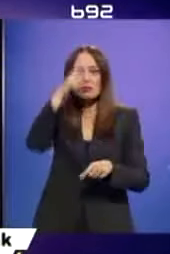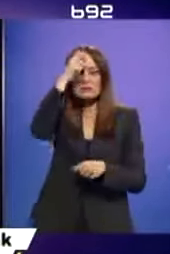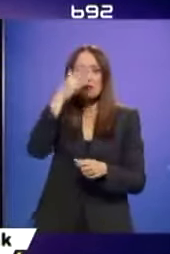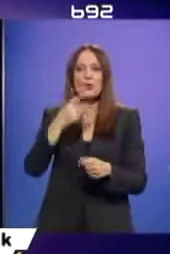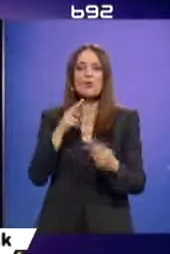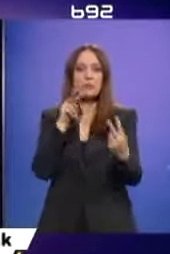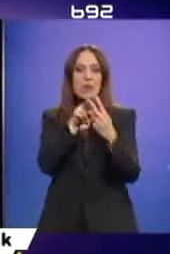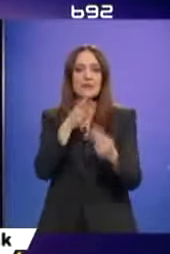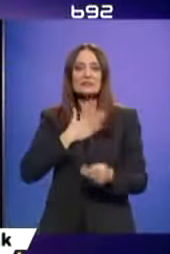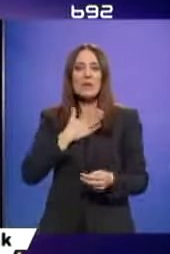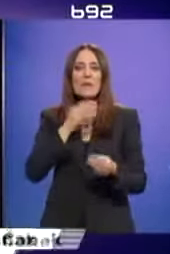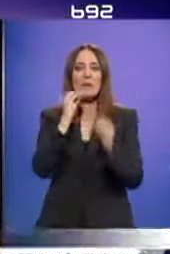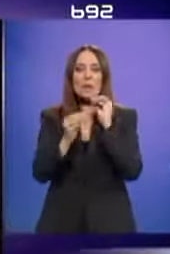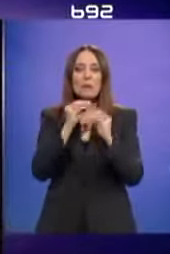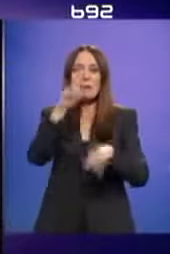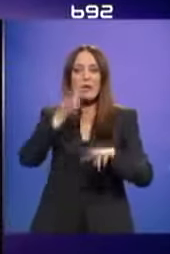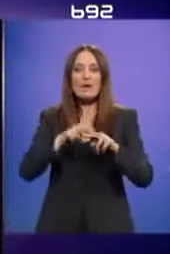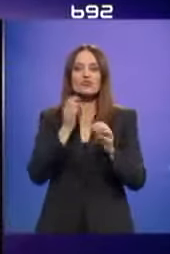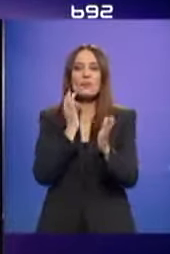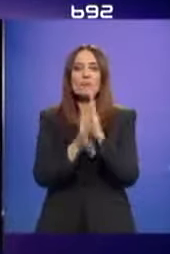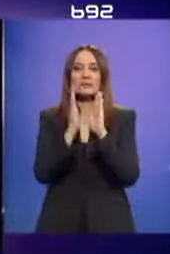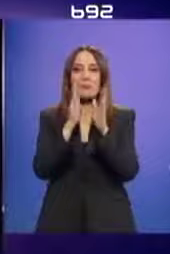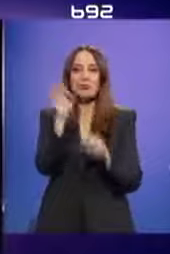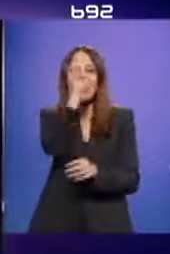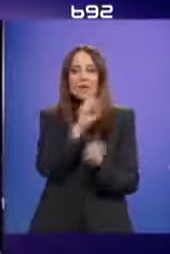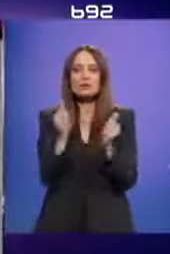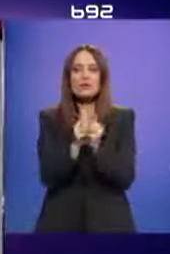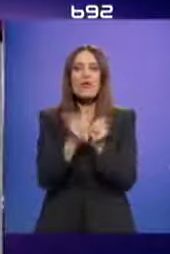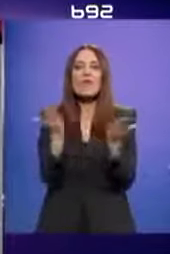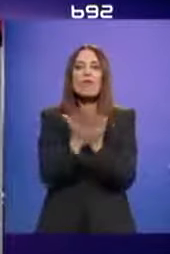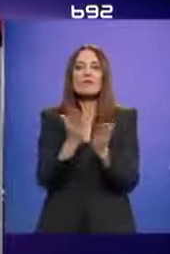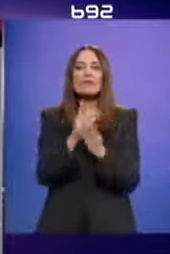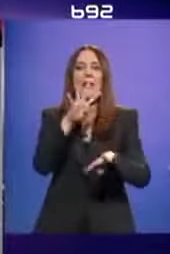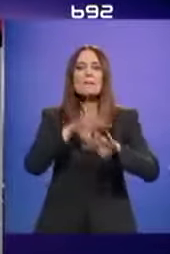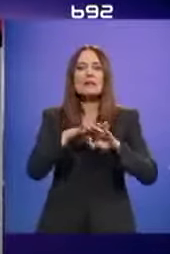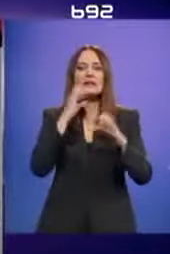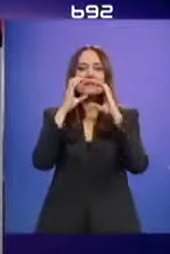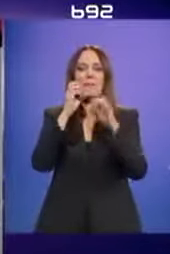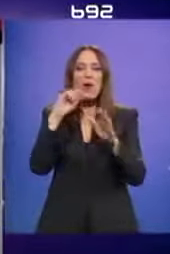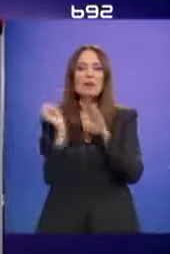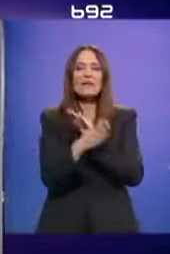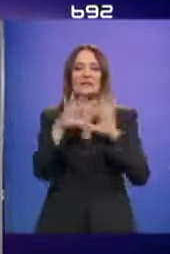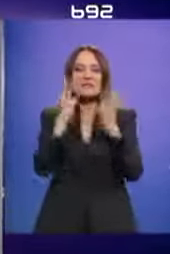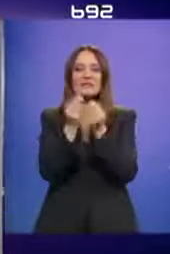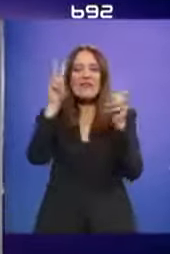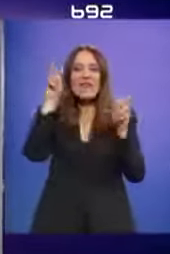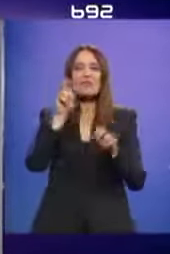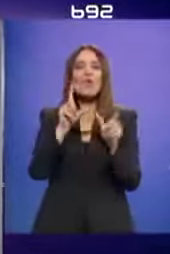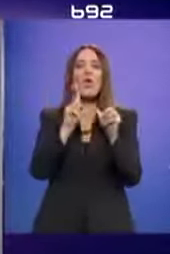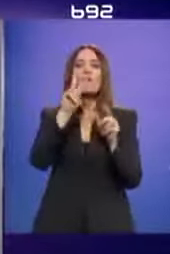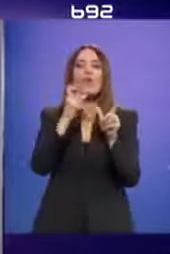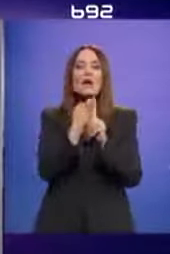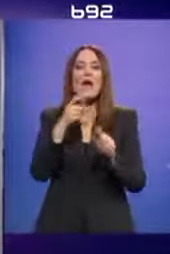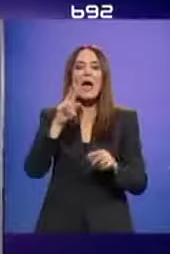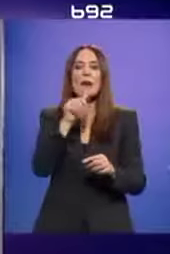sobom, reši svoje probleme i u brza put ka Evropskoj uniji. Novinari i medijske mreže antidoto odbacili su sve navode Vuka Jeremića, protiv te